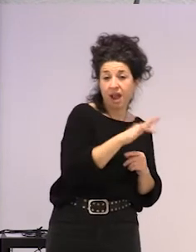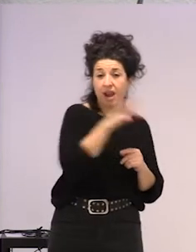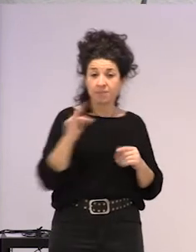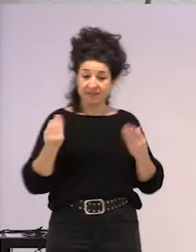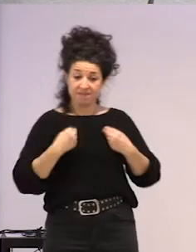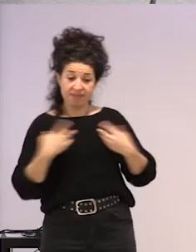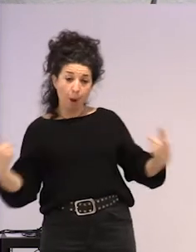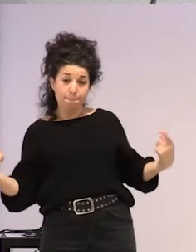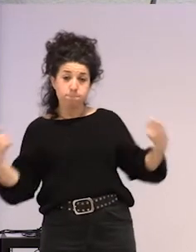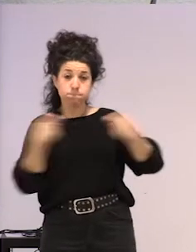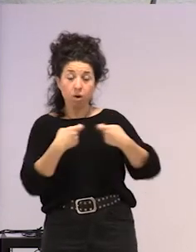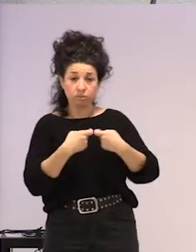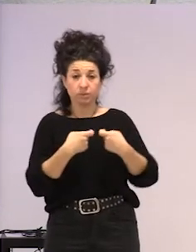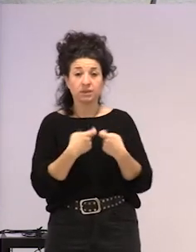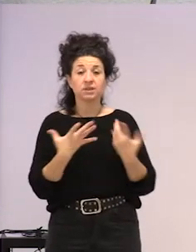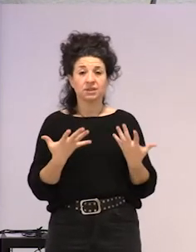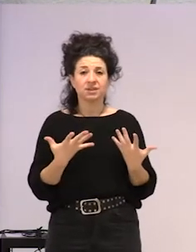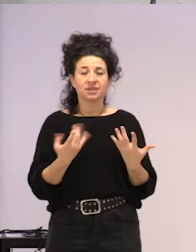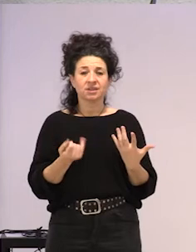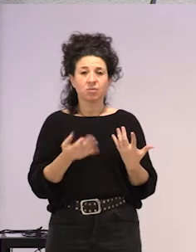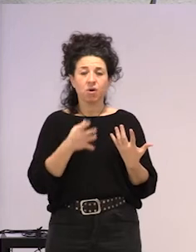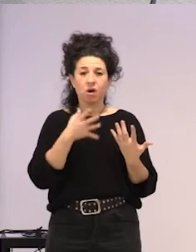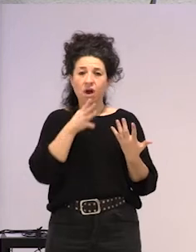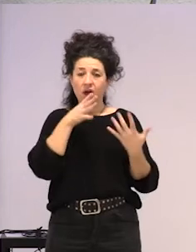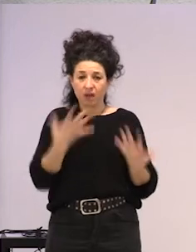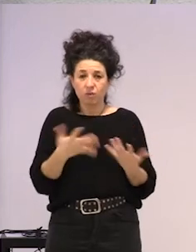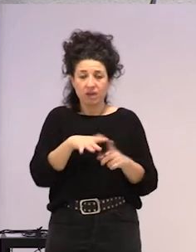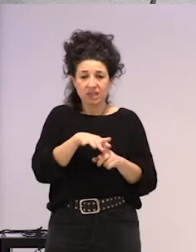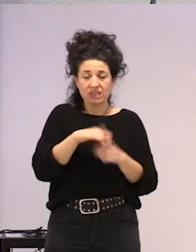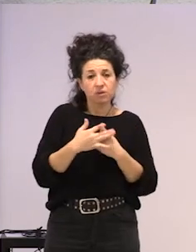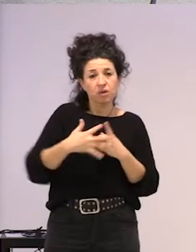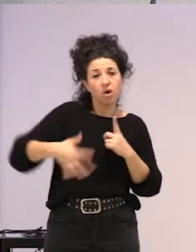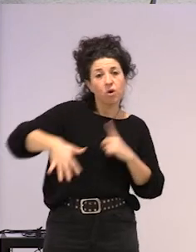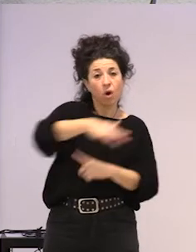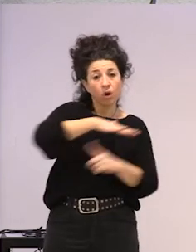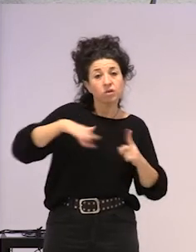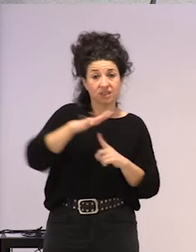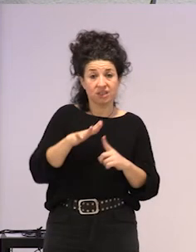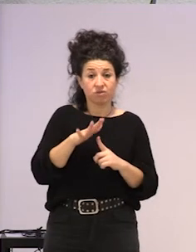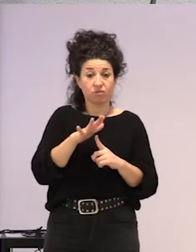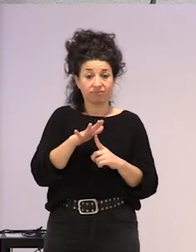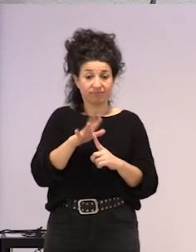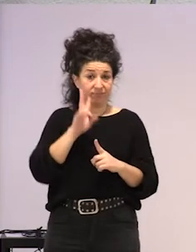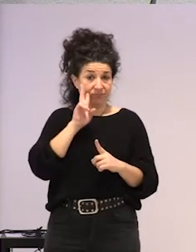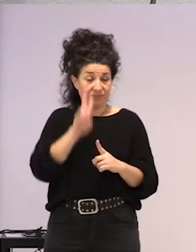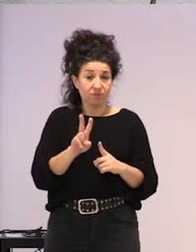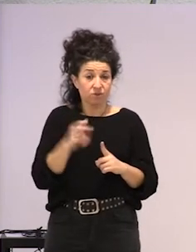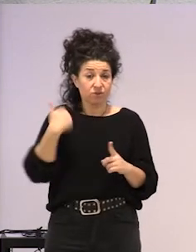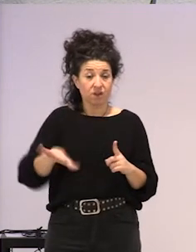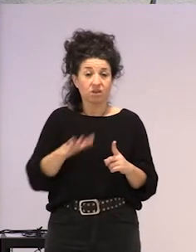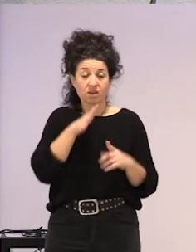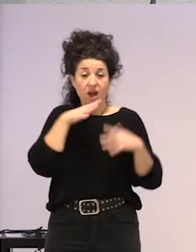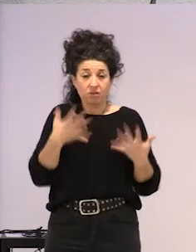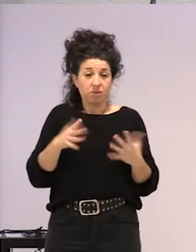horrela dierazten, gaur egunko egoera edo testimur batzinten, eta bon, gaur egun uste dut oso